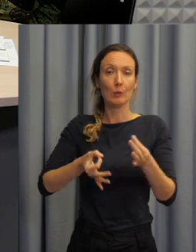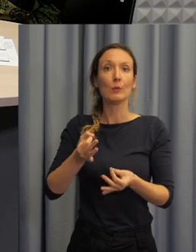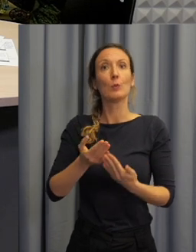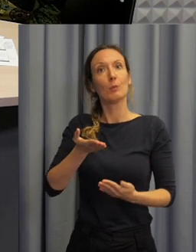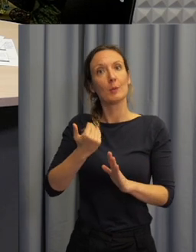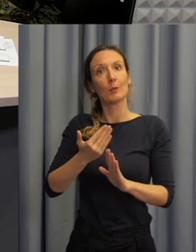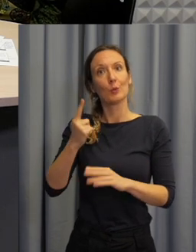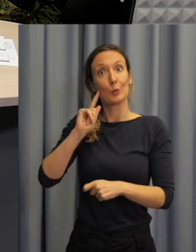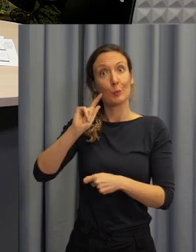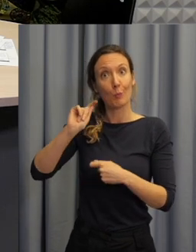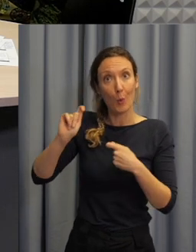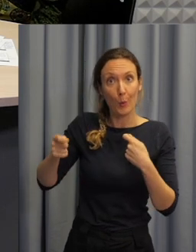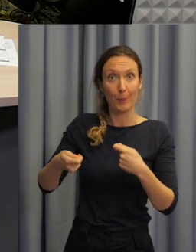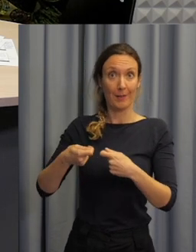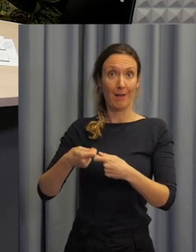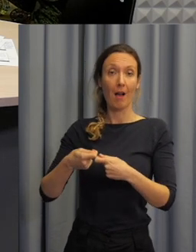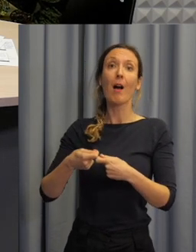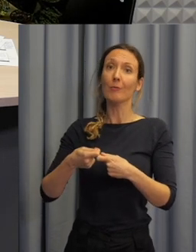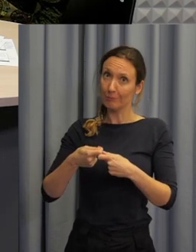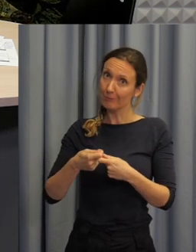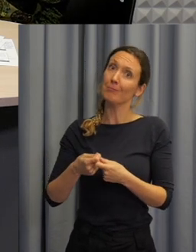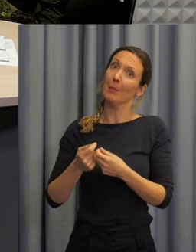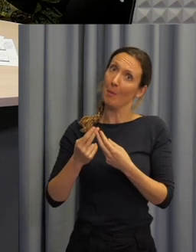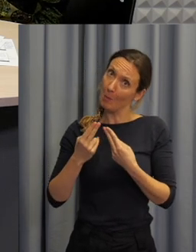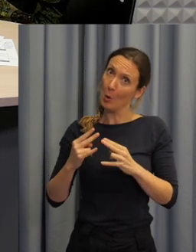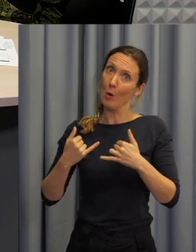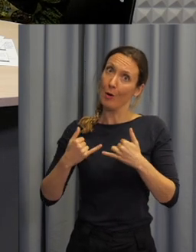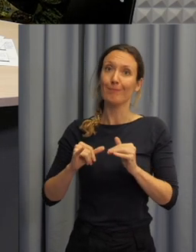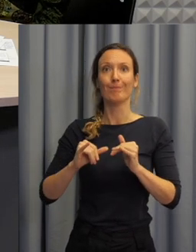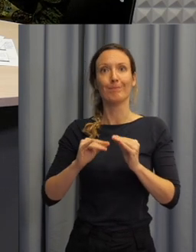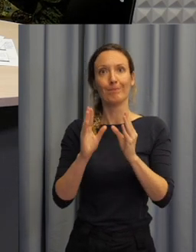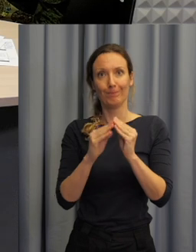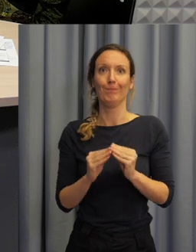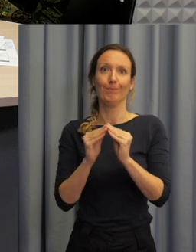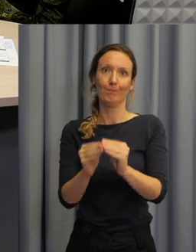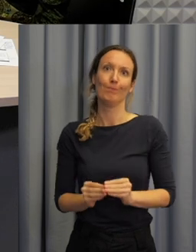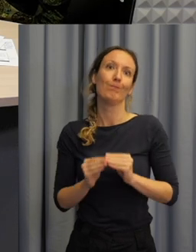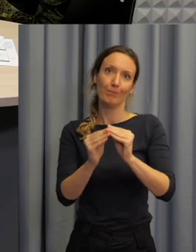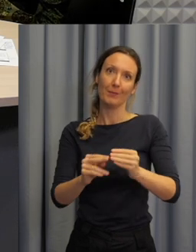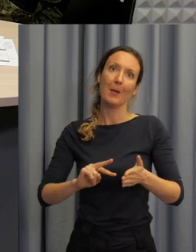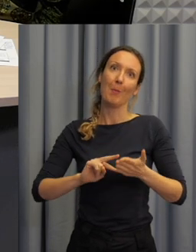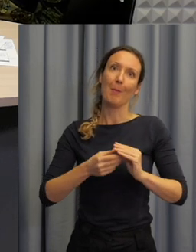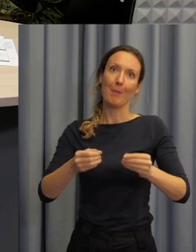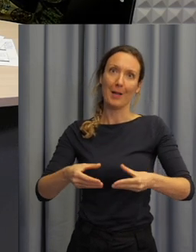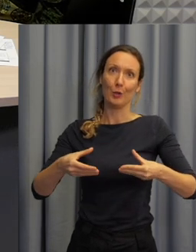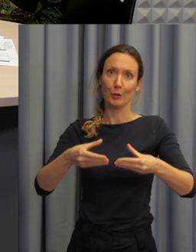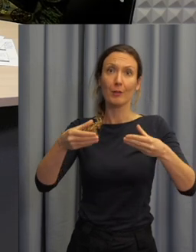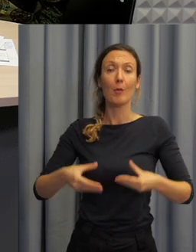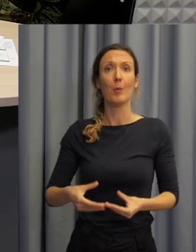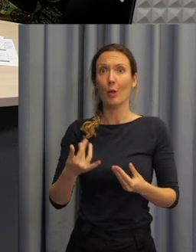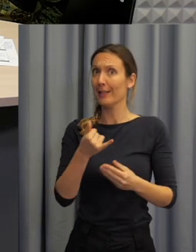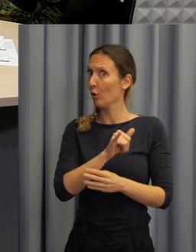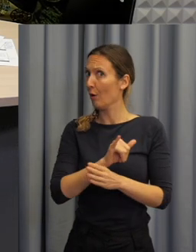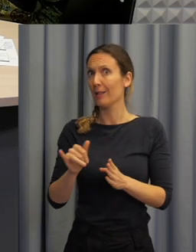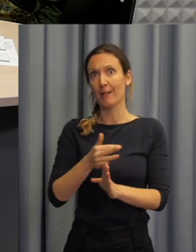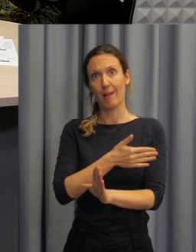rámci ve spolupráci s ním mohli tu metodickou podporu vytvořit, protože to